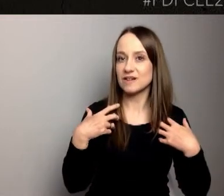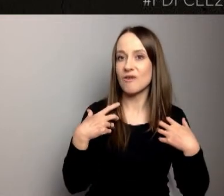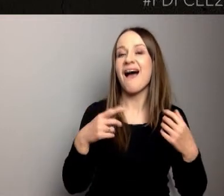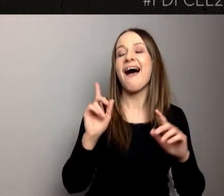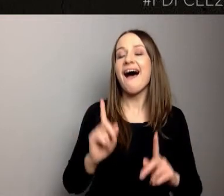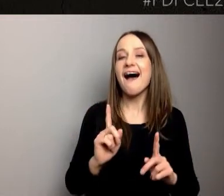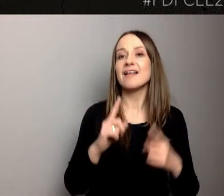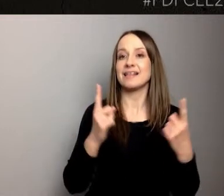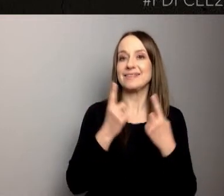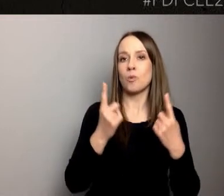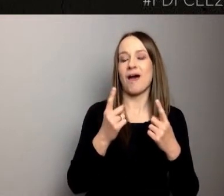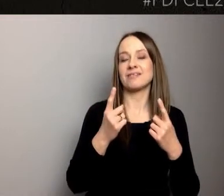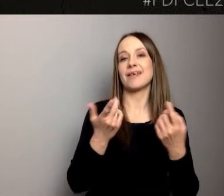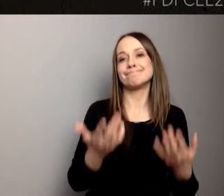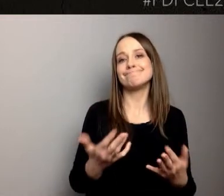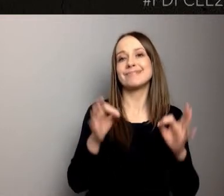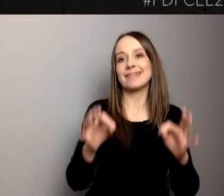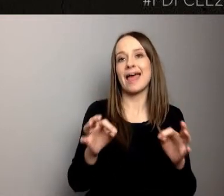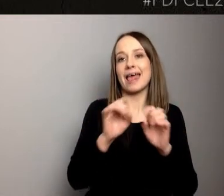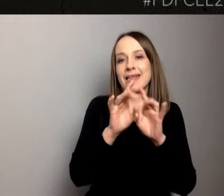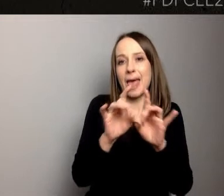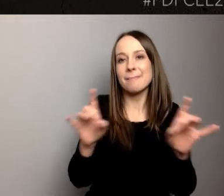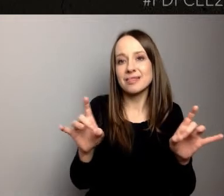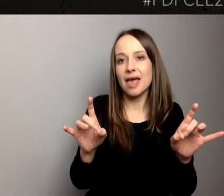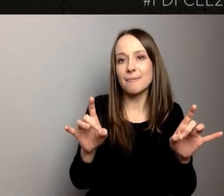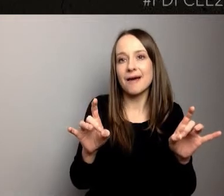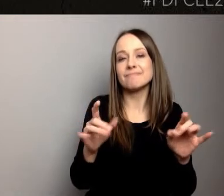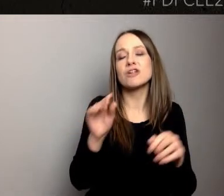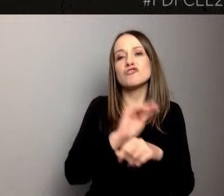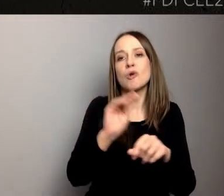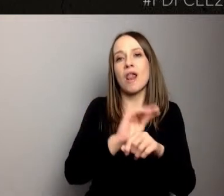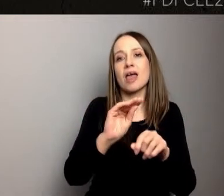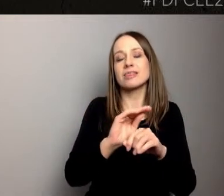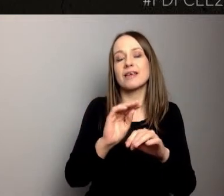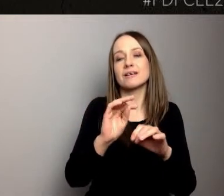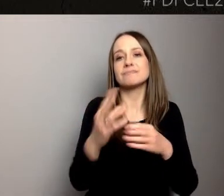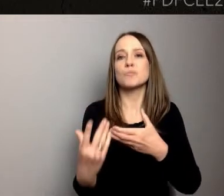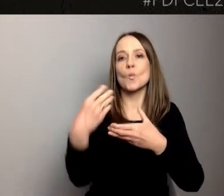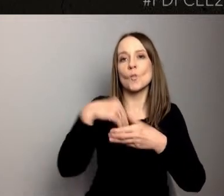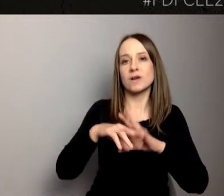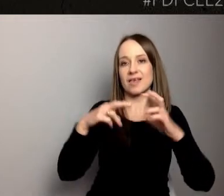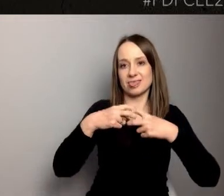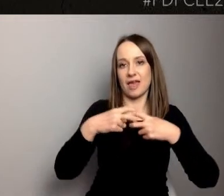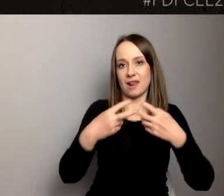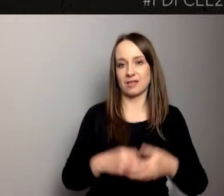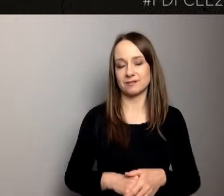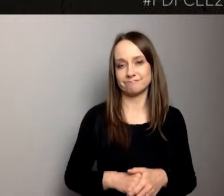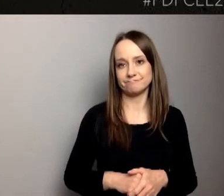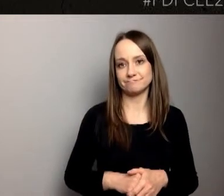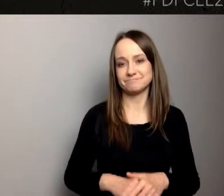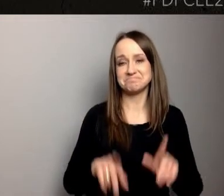To szkolenie musiało się przenieść do internetu i tak naprawdę odniesienie się do realnych właśnie